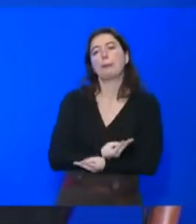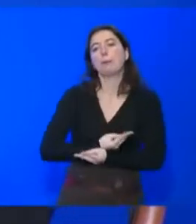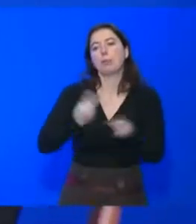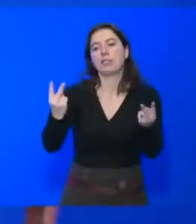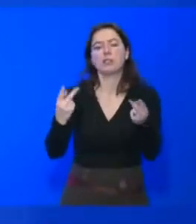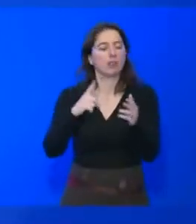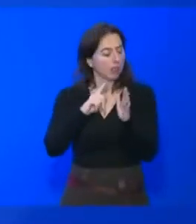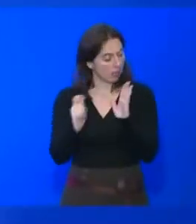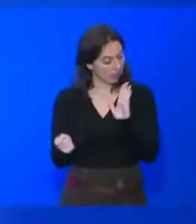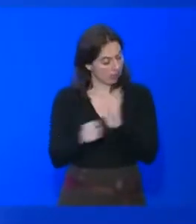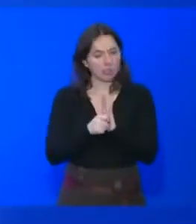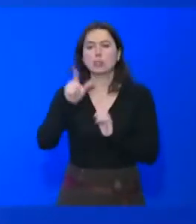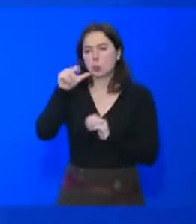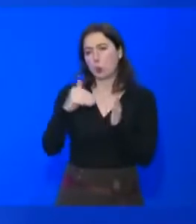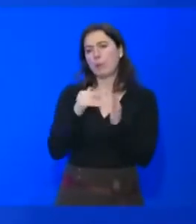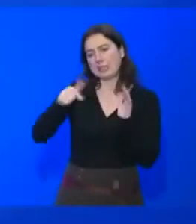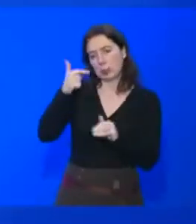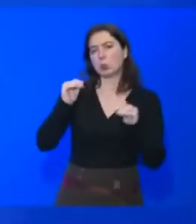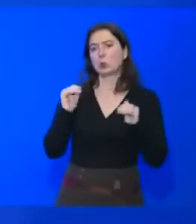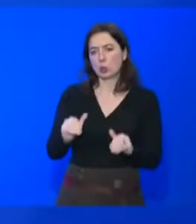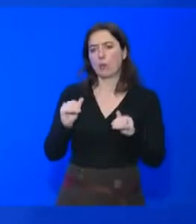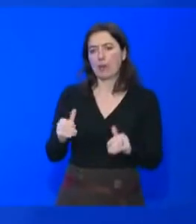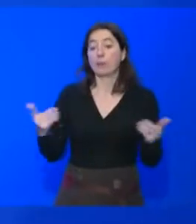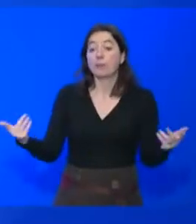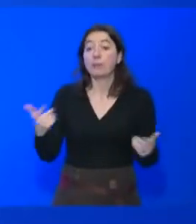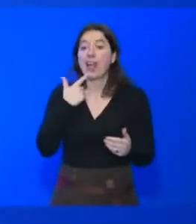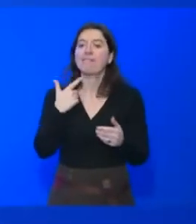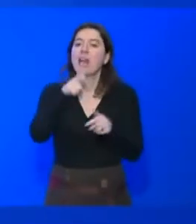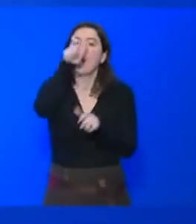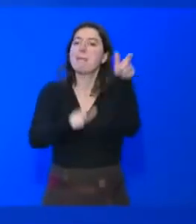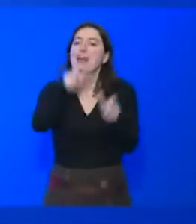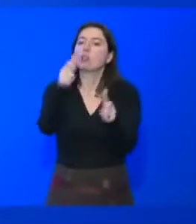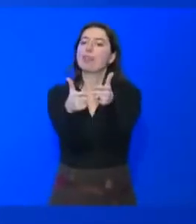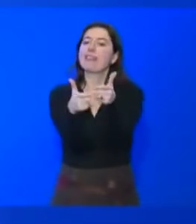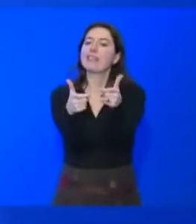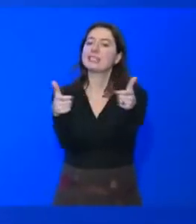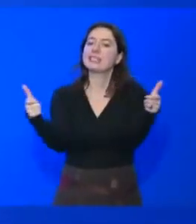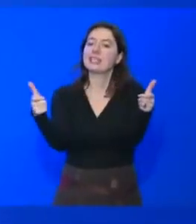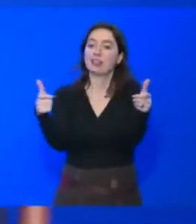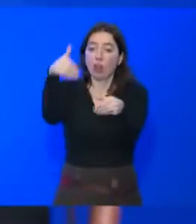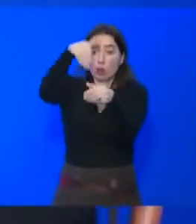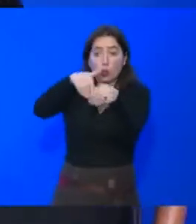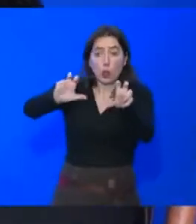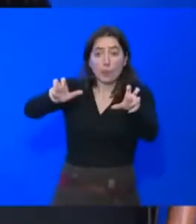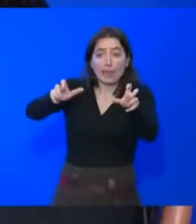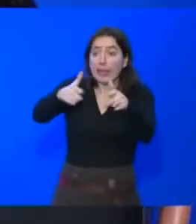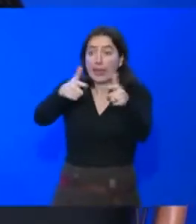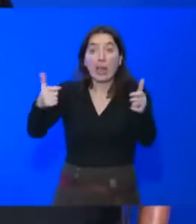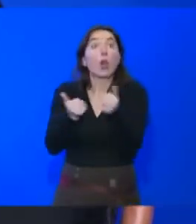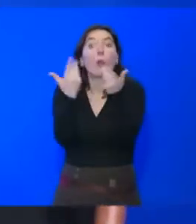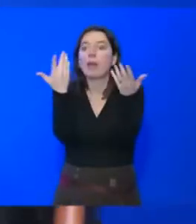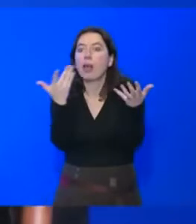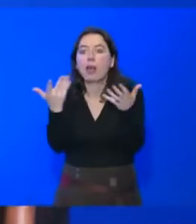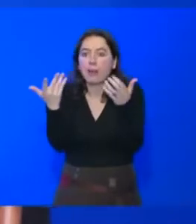enfin, ça date quand même de 2012, sur la visibilité de la diversité dans les médias et devait tenir un audit pour